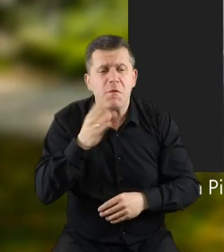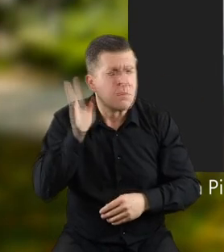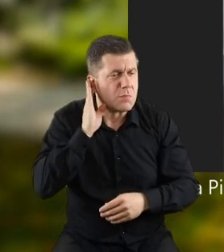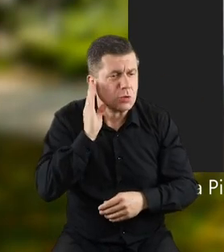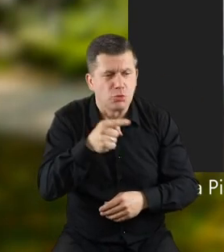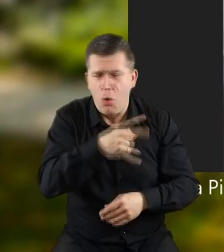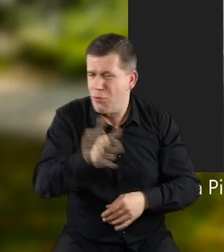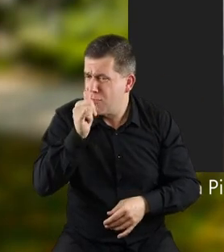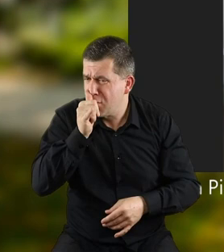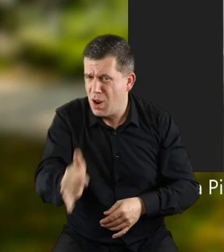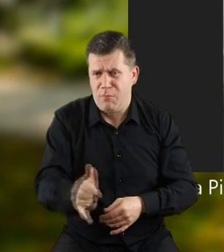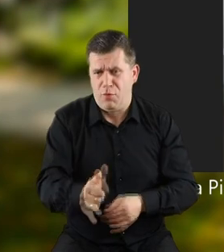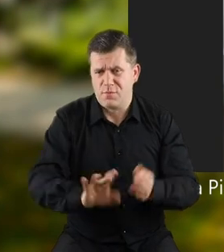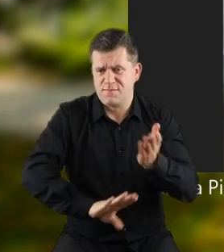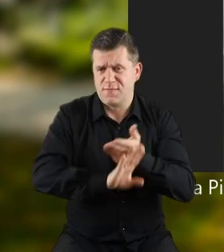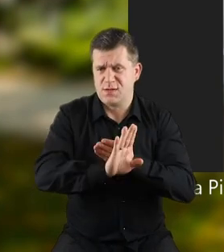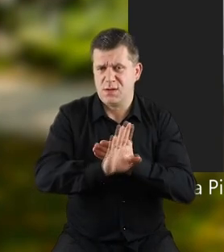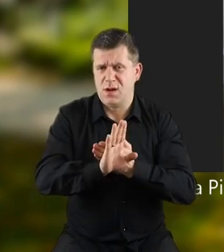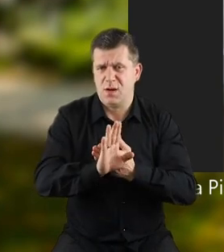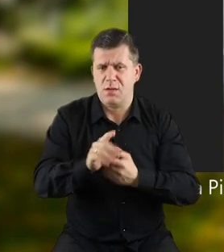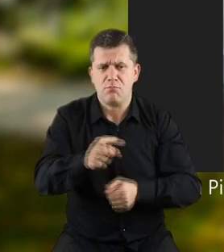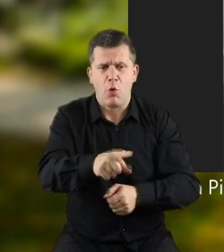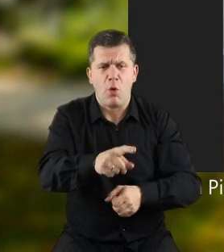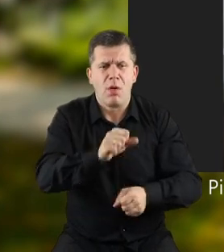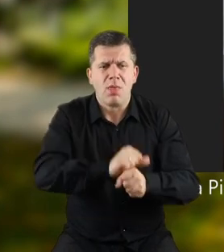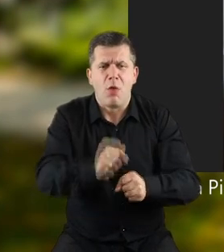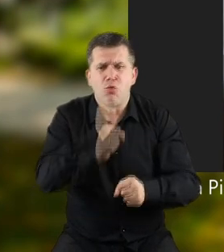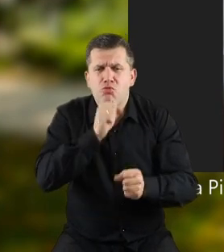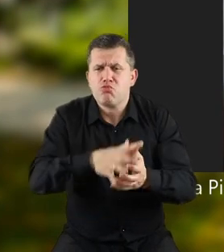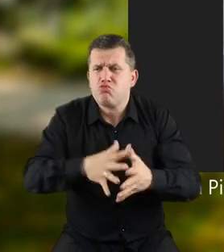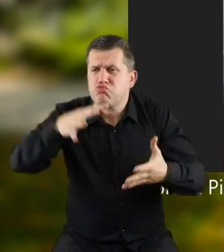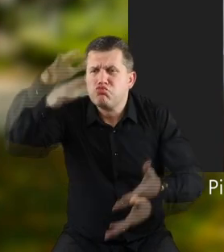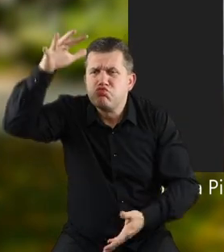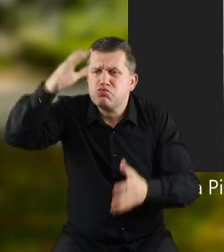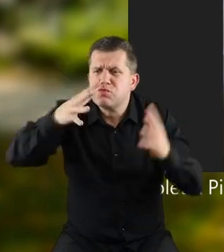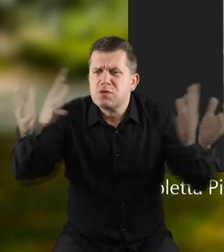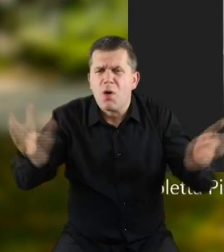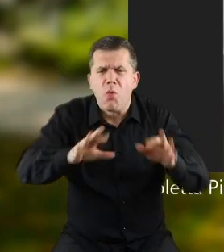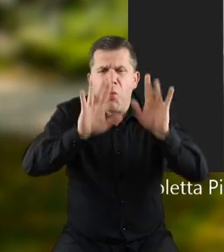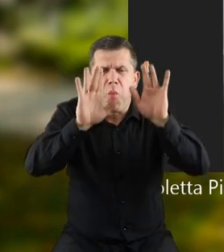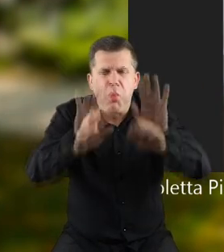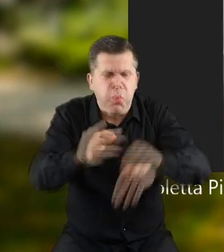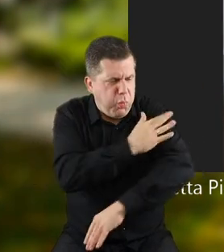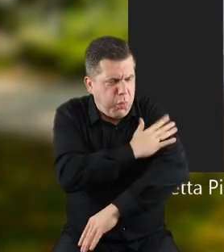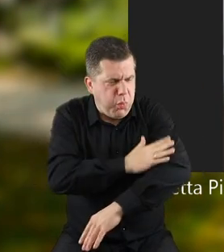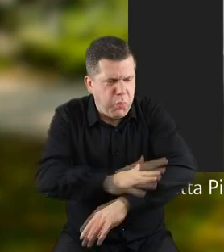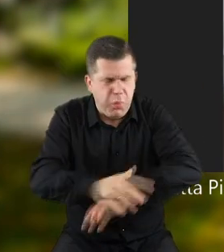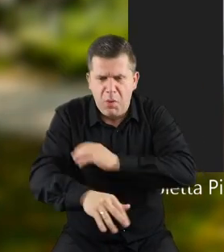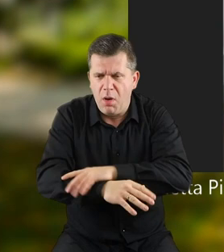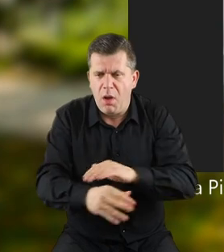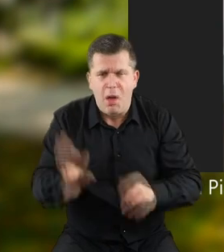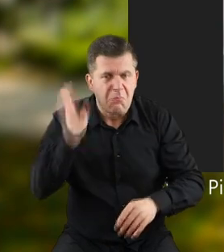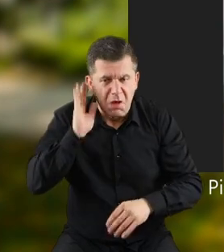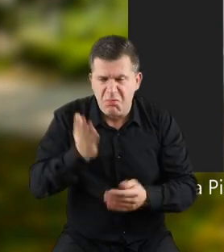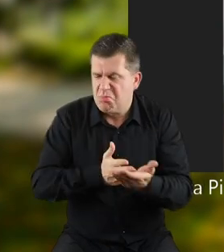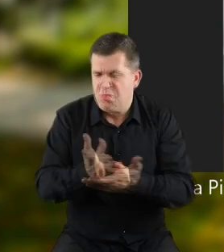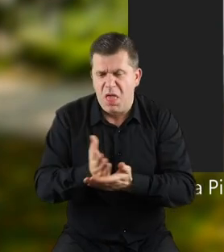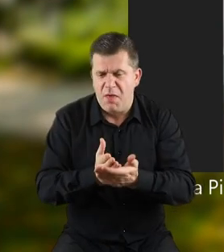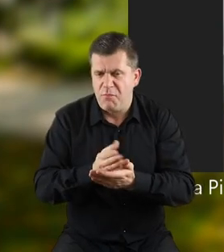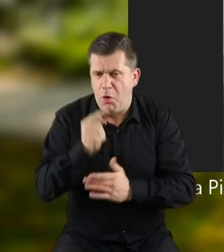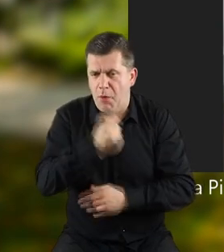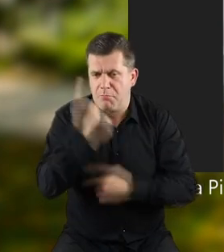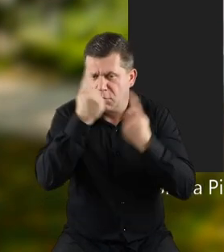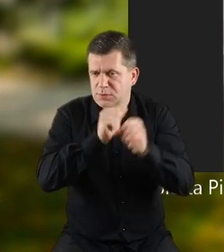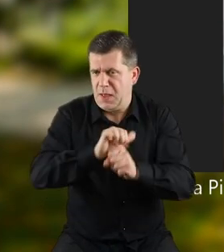misiowi, że on nie może stać na wystawie, bo jest wielki i zakurzony. Ale miś w to nie wierzył.